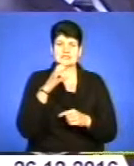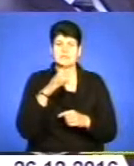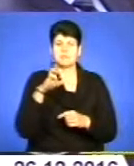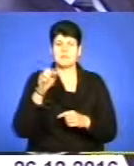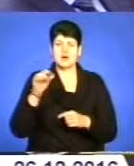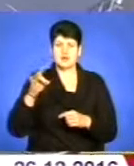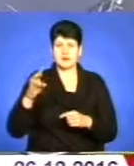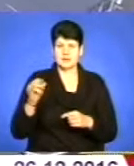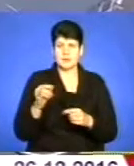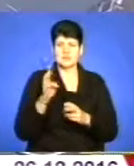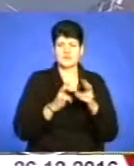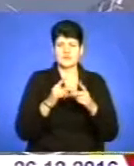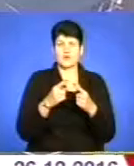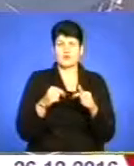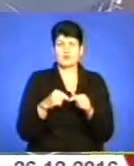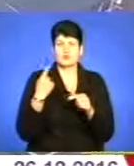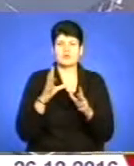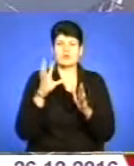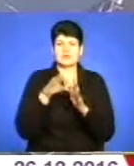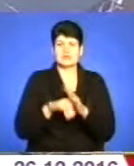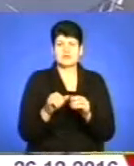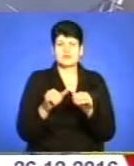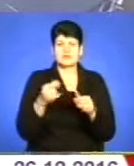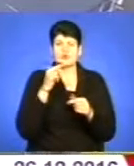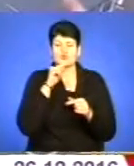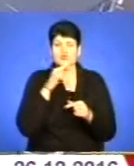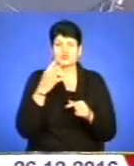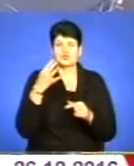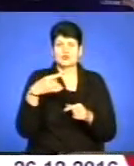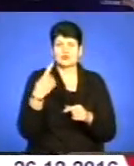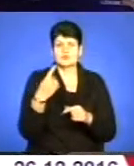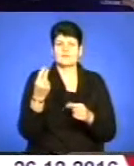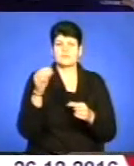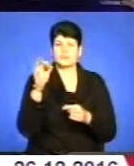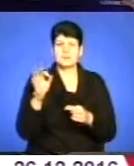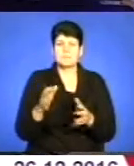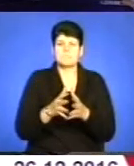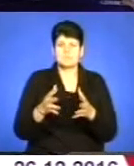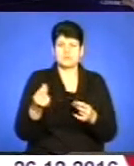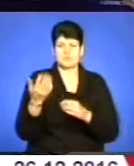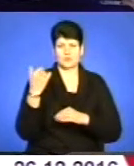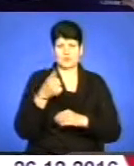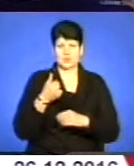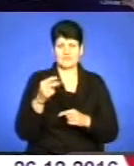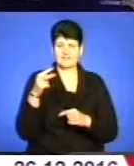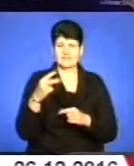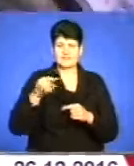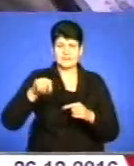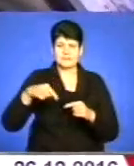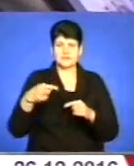організації області вклали у розвиток економіки краю майже на 41% більше коштів, ніж торік – 2,8